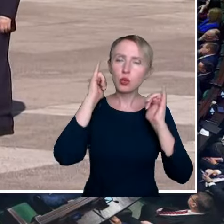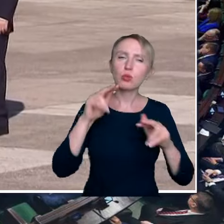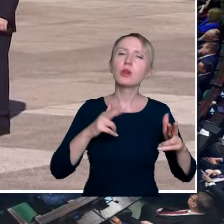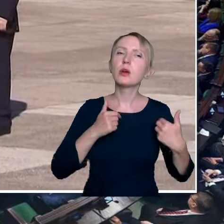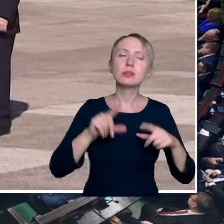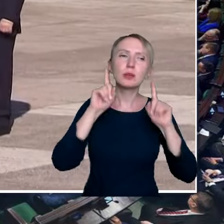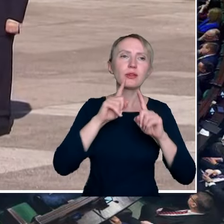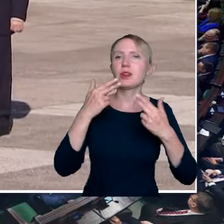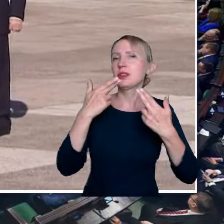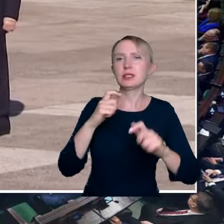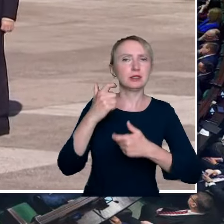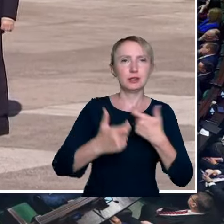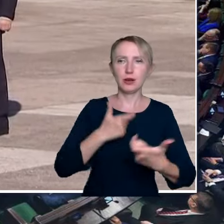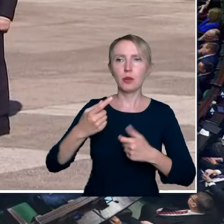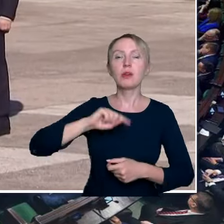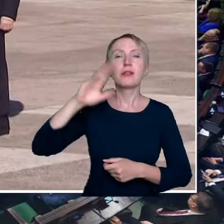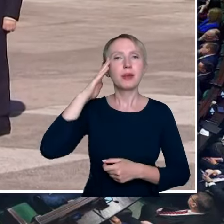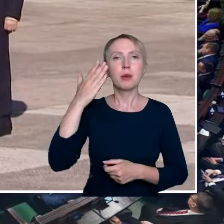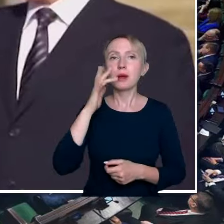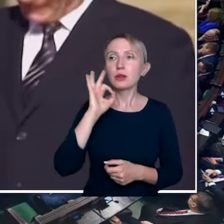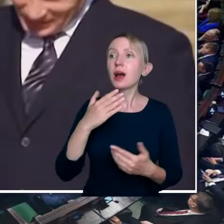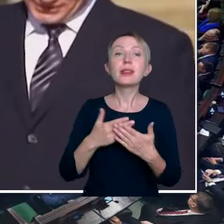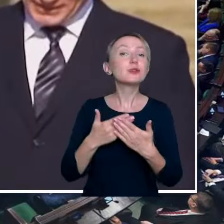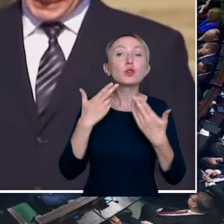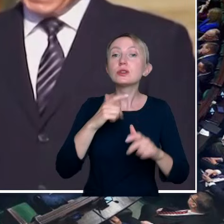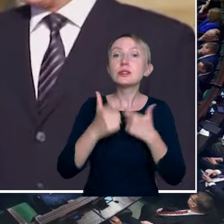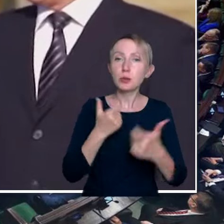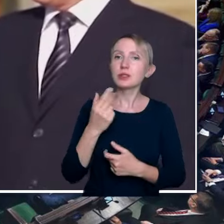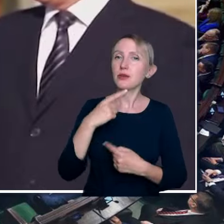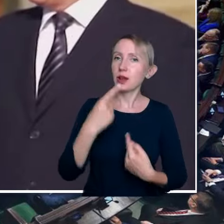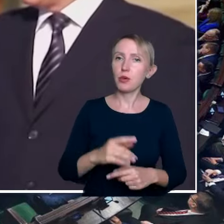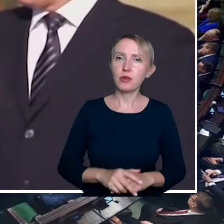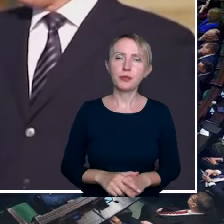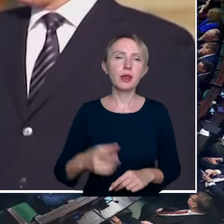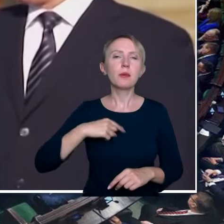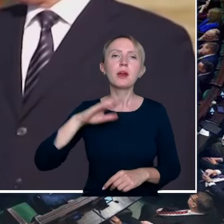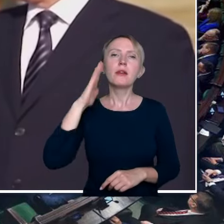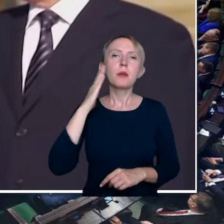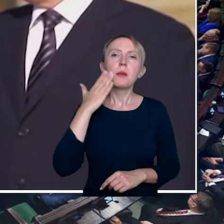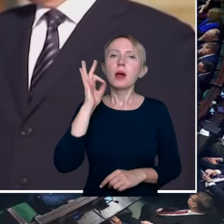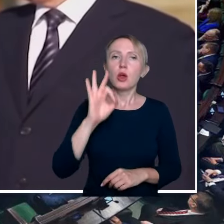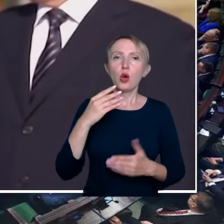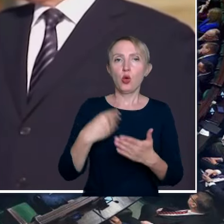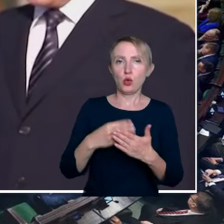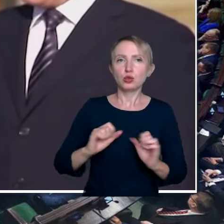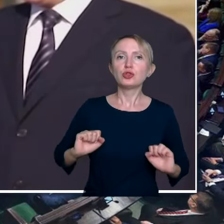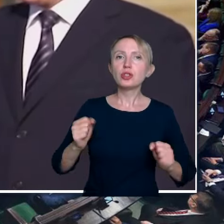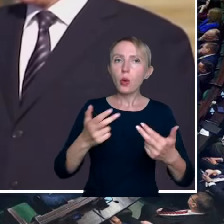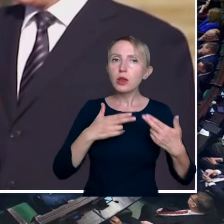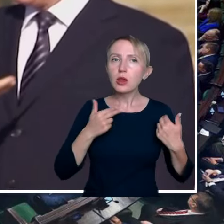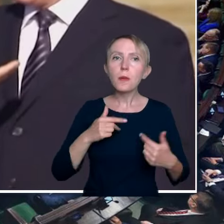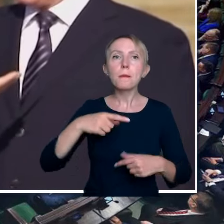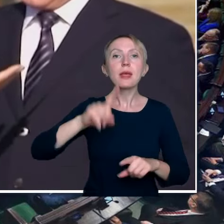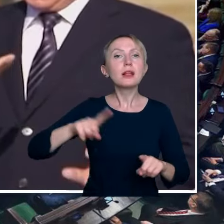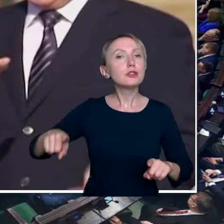facto nic nie robi. Wiemy o tym doskonale. A dlaczego nic nie robi, zaraz o tym powiem. Wiemy o tym doskonale, że koszt funkcjonowania tej komisji miesięcznej